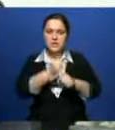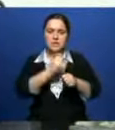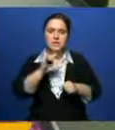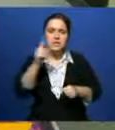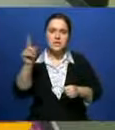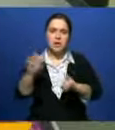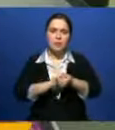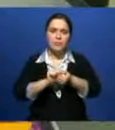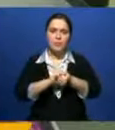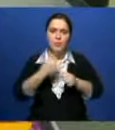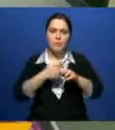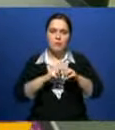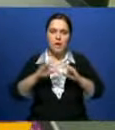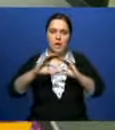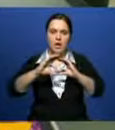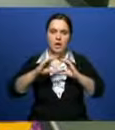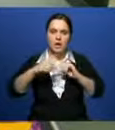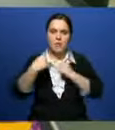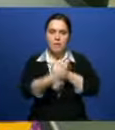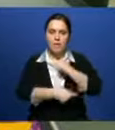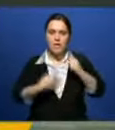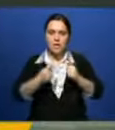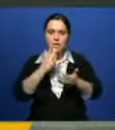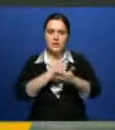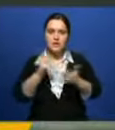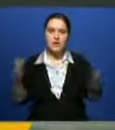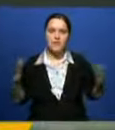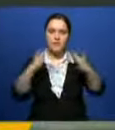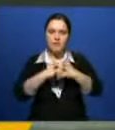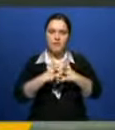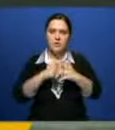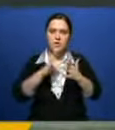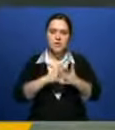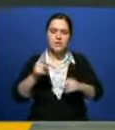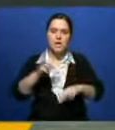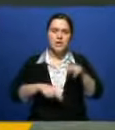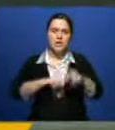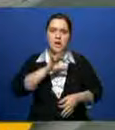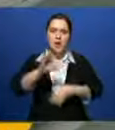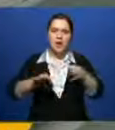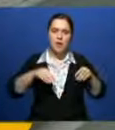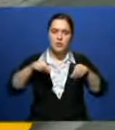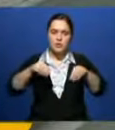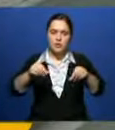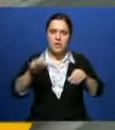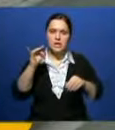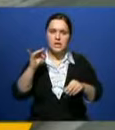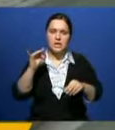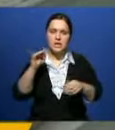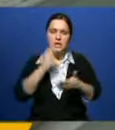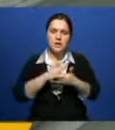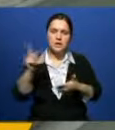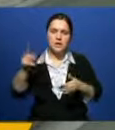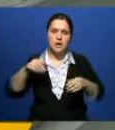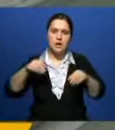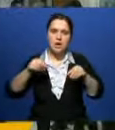Здания выдают слоистые стены. В качестве материала для печати используется смесь вторичных строительных отходов – песка, стали и цемента. По словам